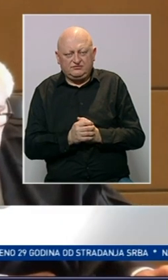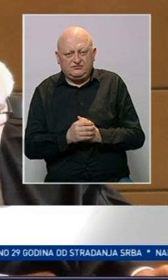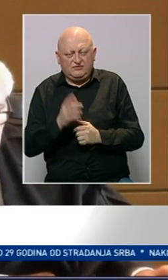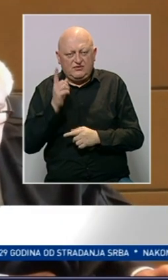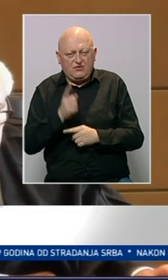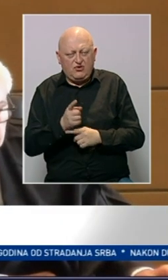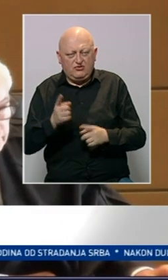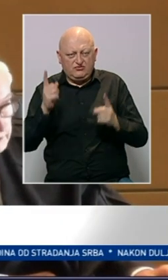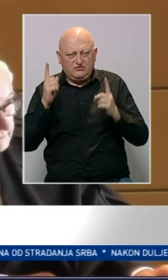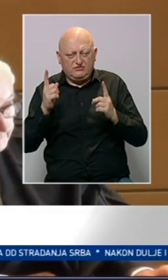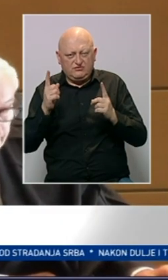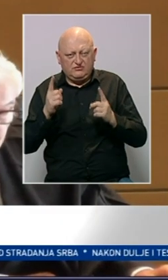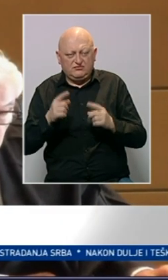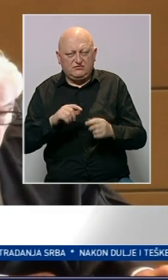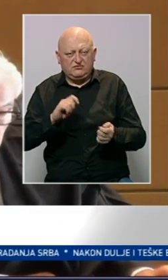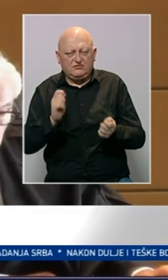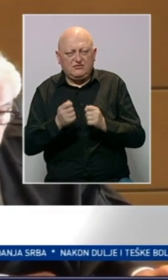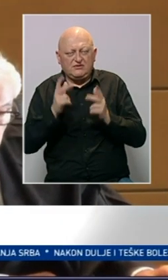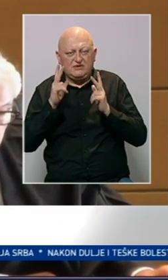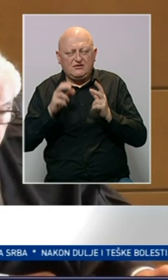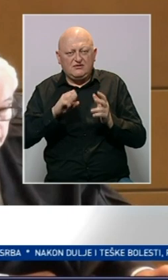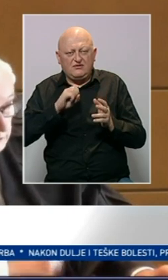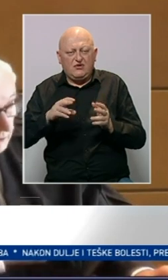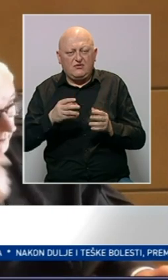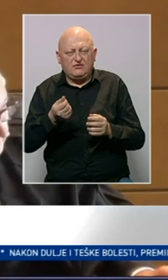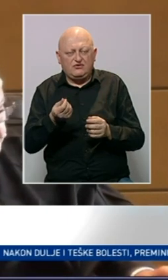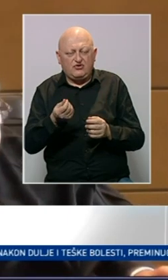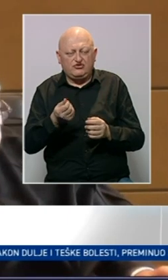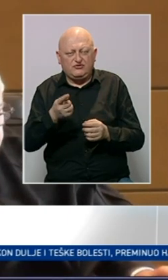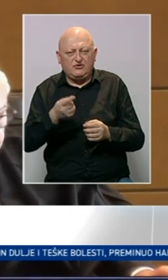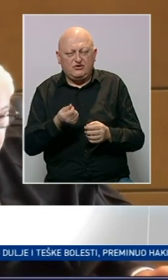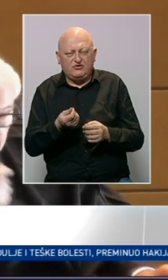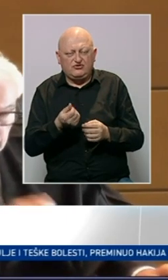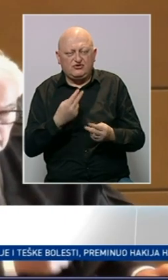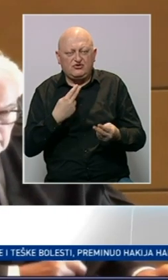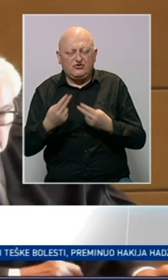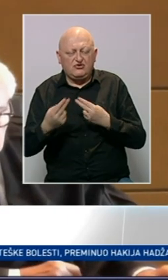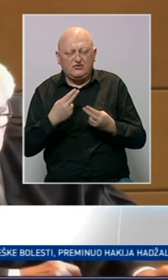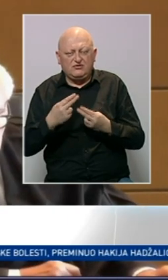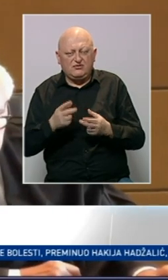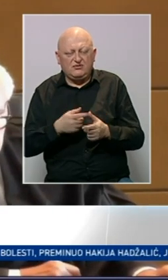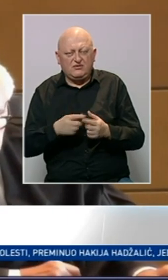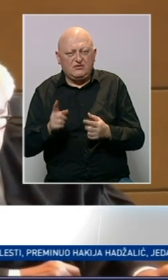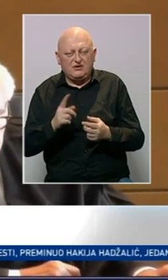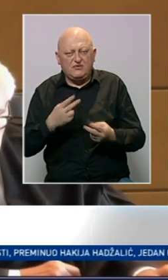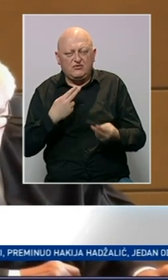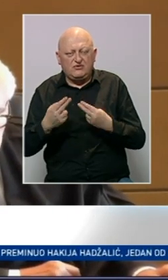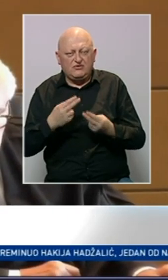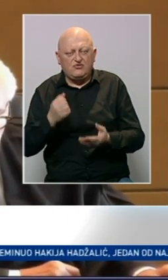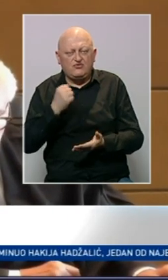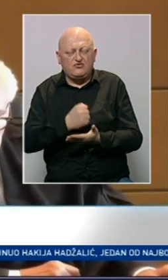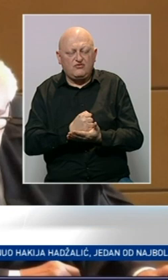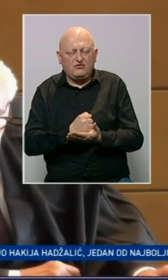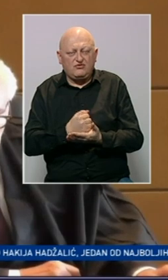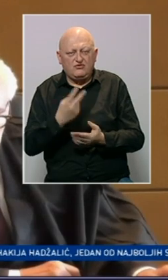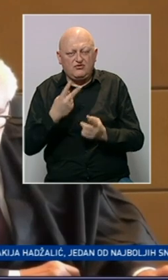Odluke suda su prvo da se izminjeni zahtjev odbaci s troškovima, a o tim će se troškovima dogovoriti ili ako ne bude dogovora utvrditi.